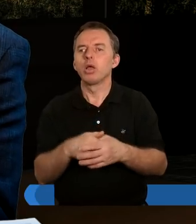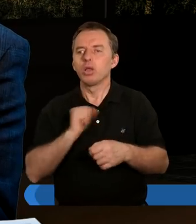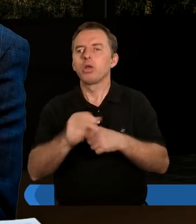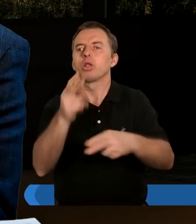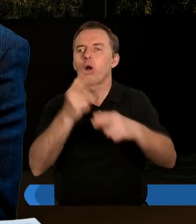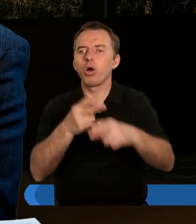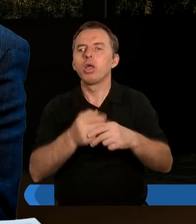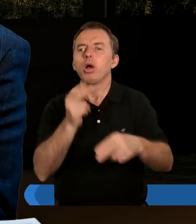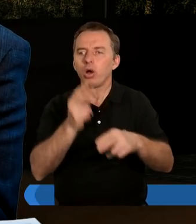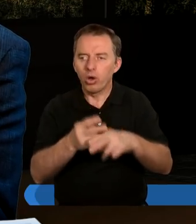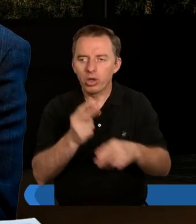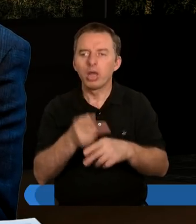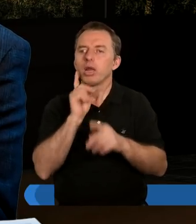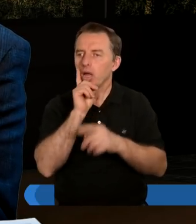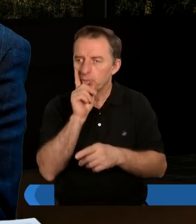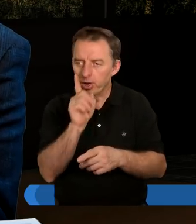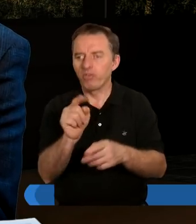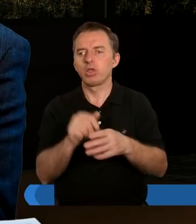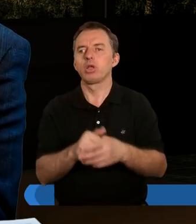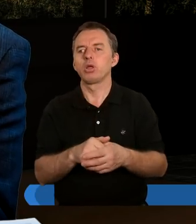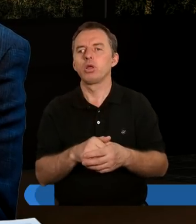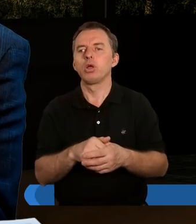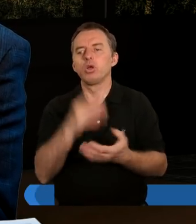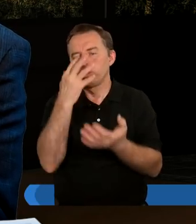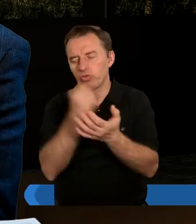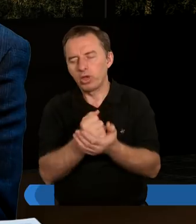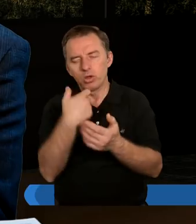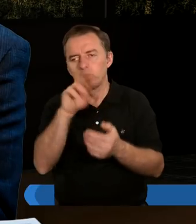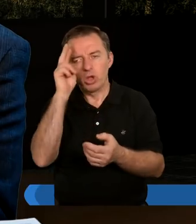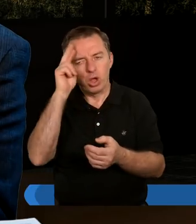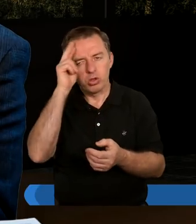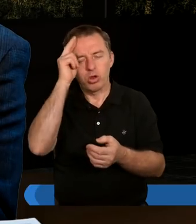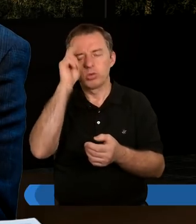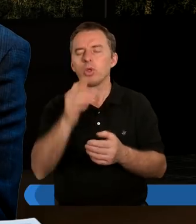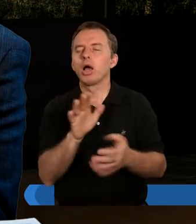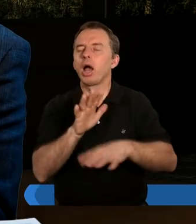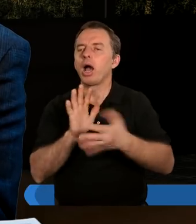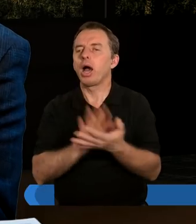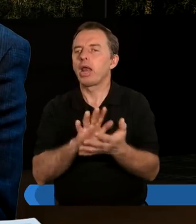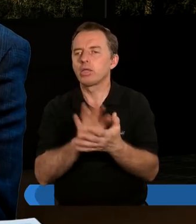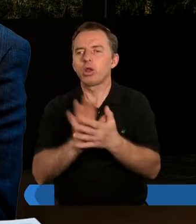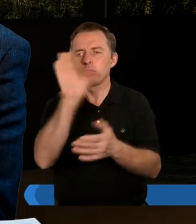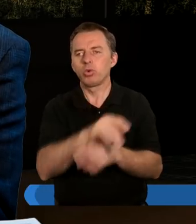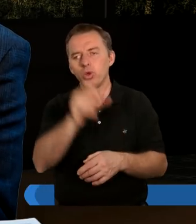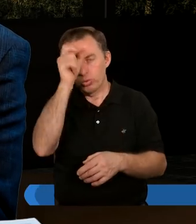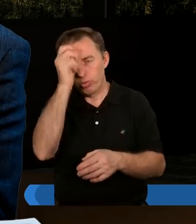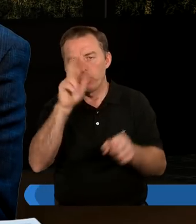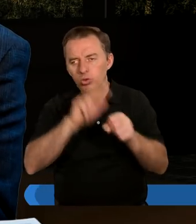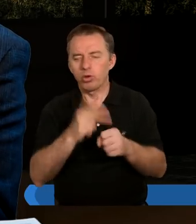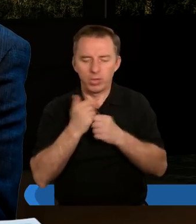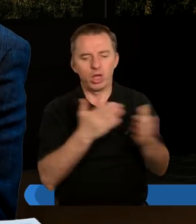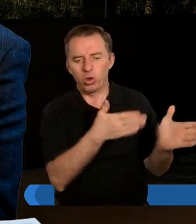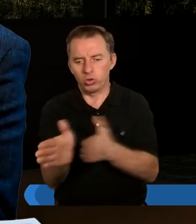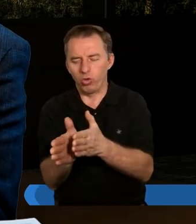to jest chore. To jest chore i to naprawdę świadczy o niezrozumieniu w ogóle natury Pana Boga. Natomiast rzeczywiście człowiek, który